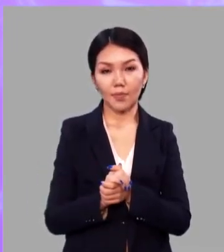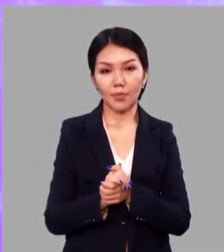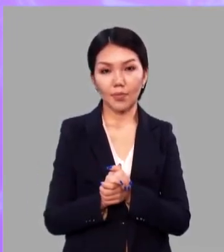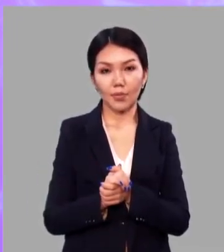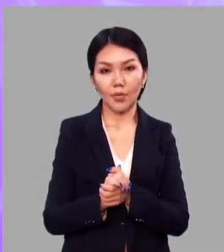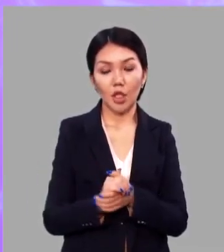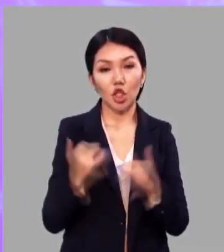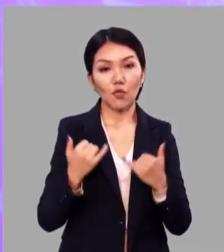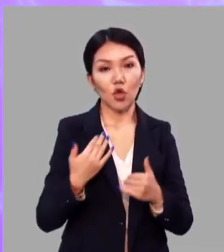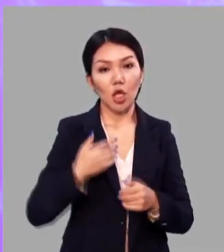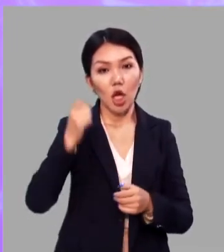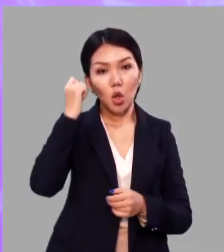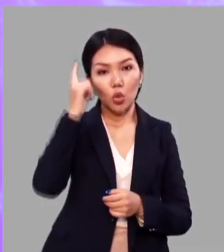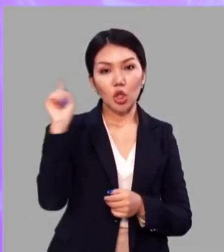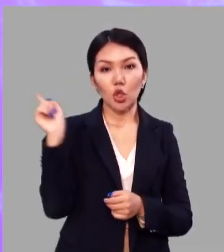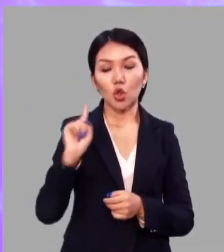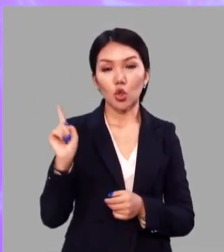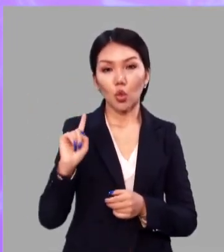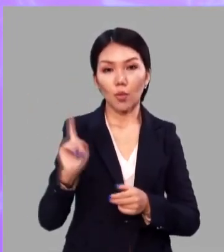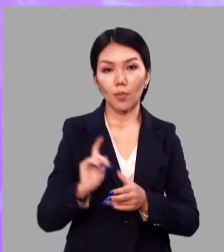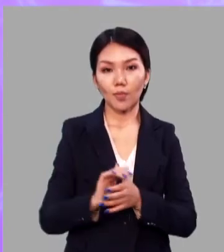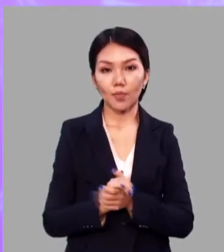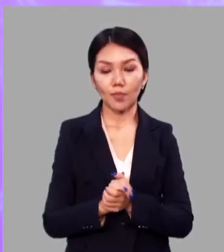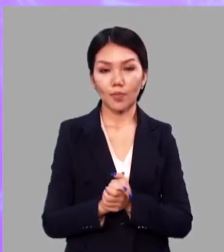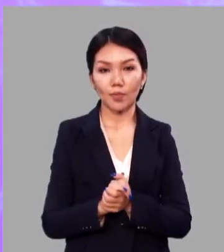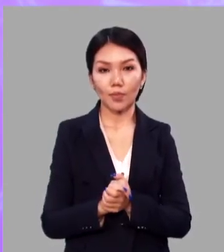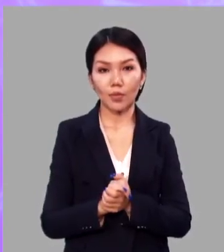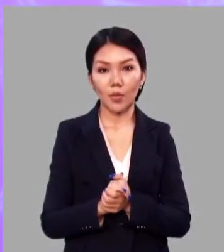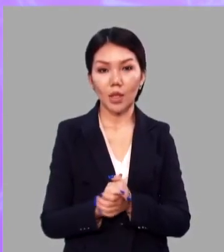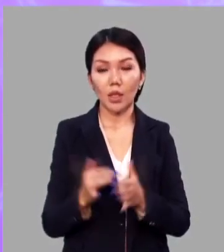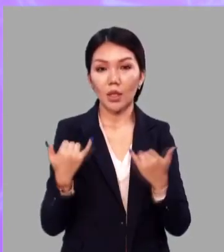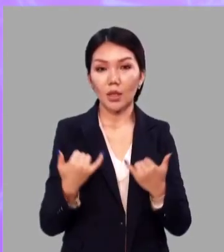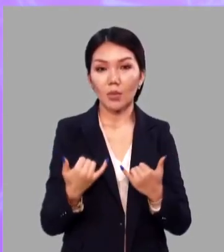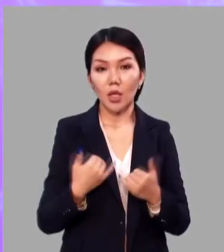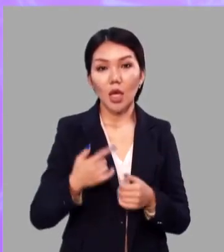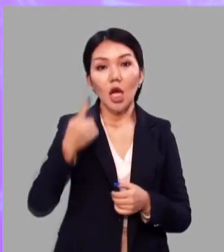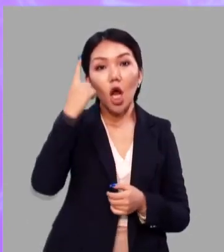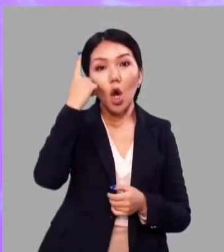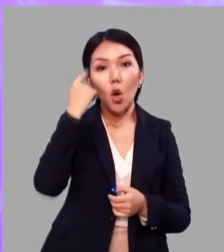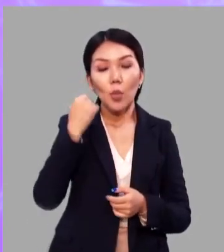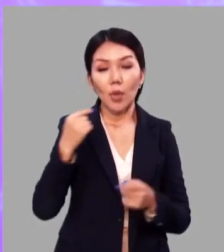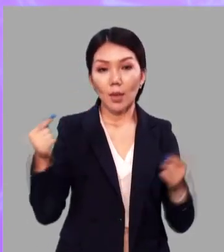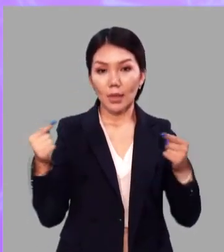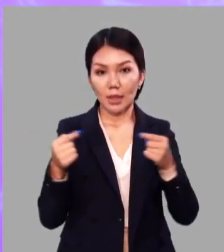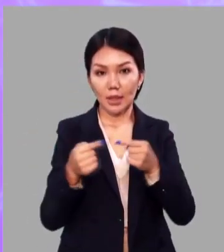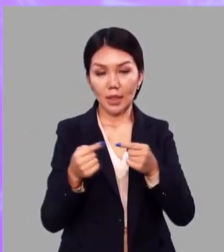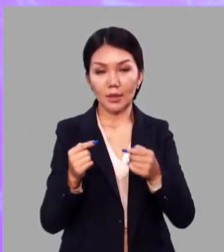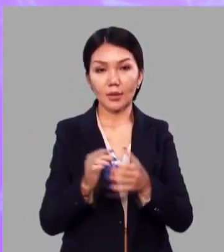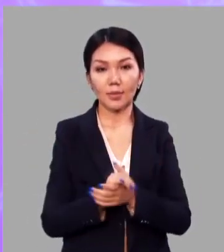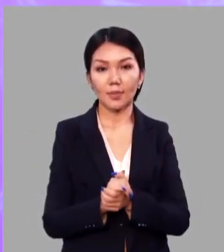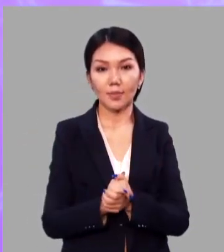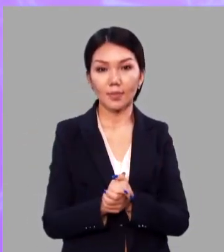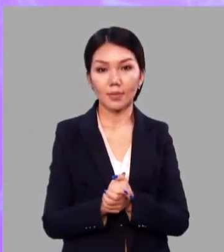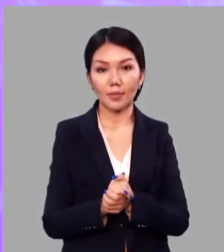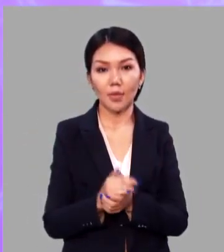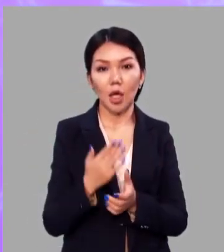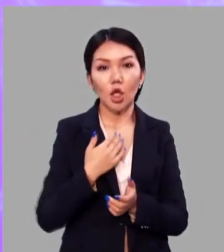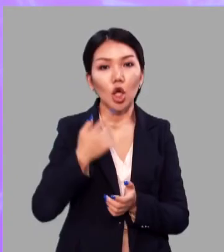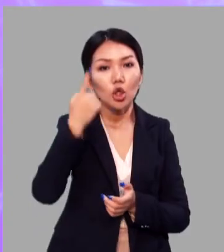Сегодня я узнал, что… Теперь я умею определять.